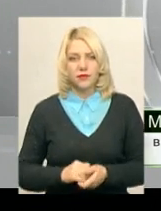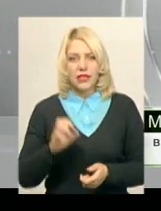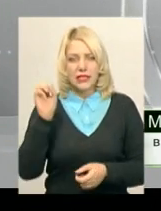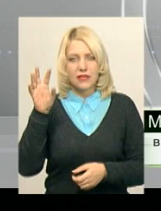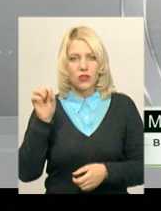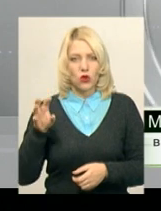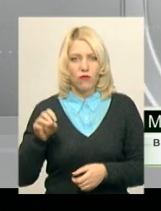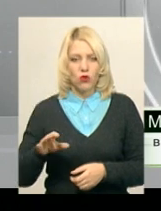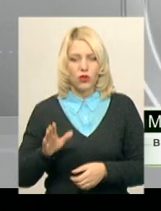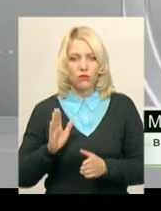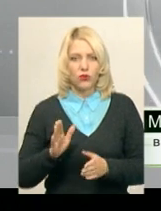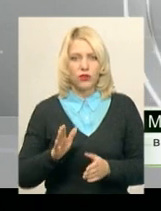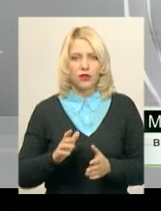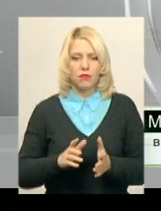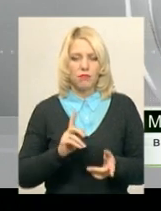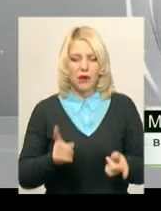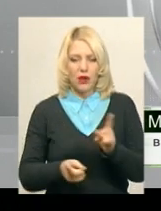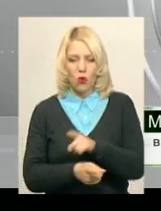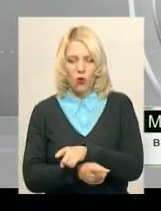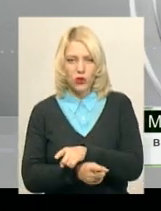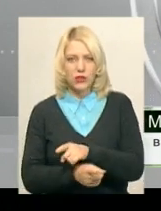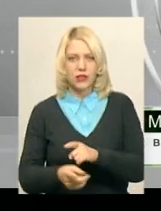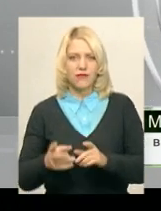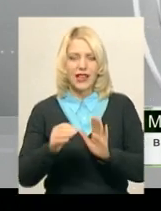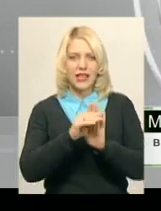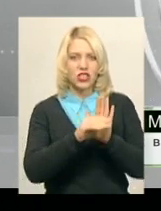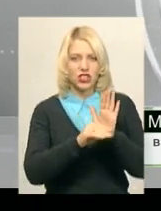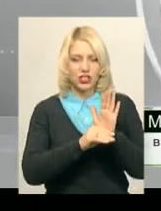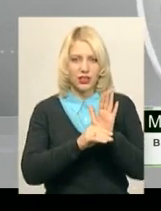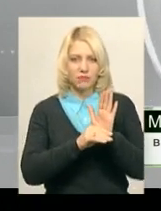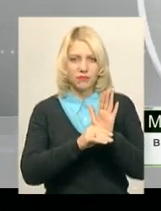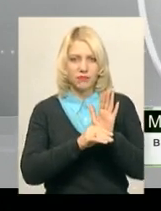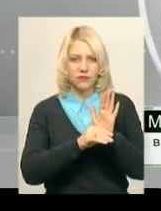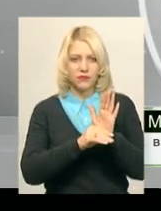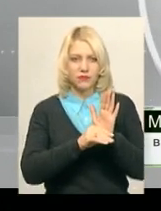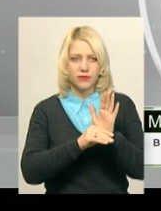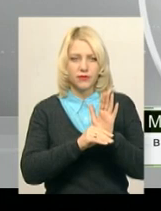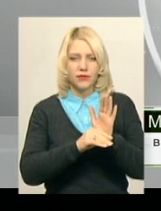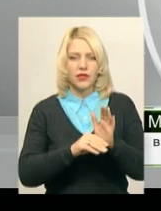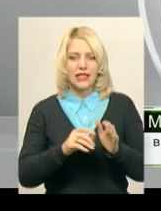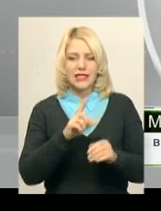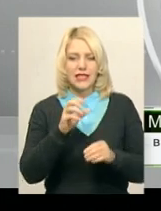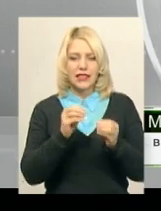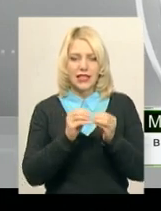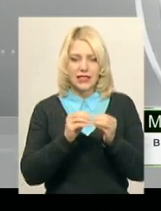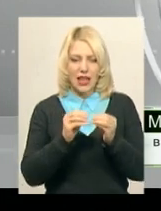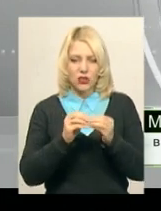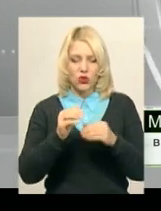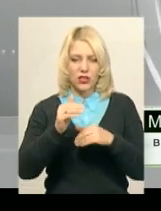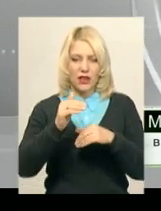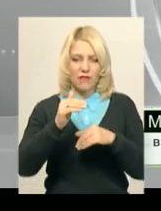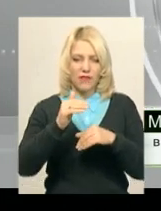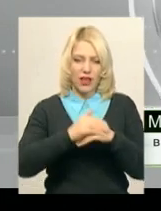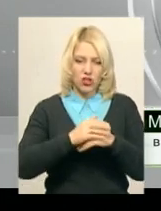переходили, більшість світлофорів переходило в режим роботи жовтого мигання з 10-ї години вечора до 7-ї